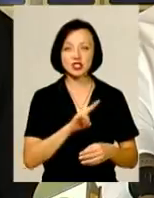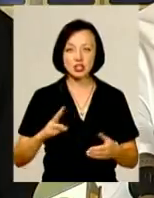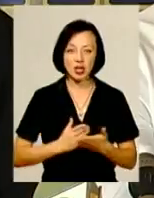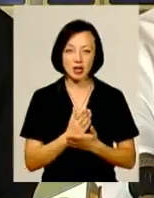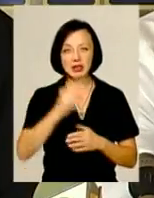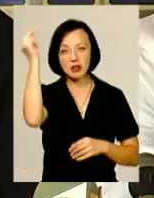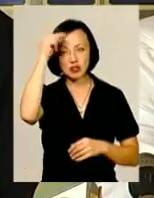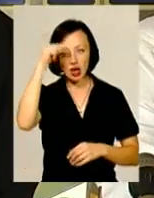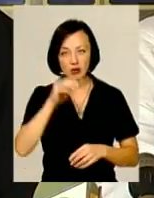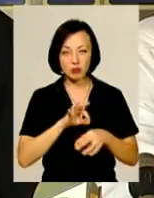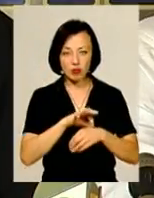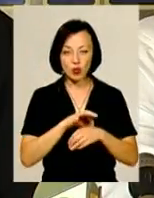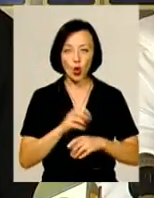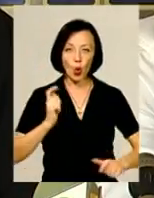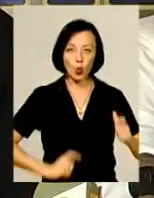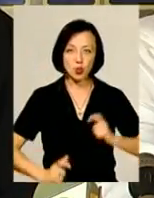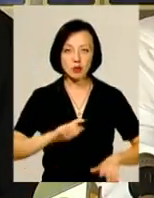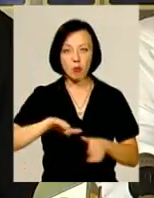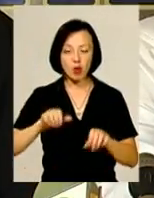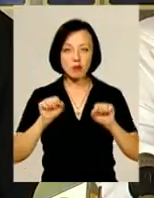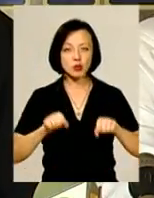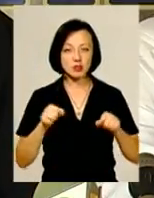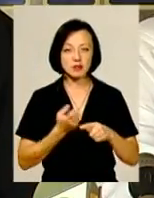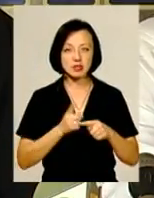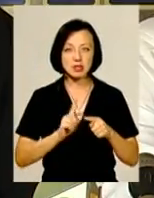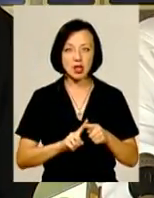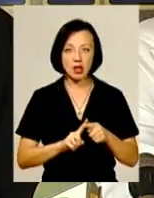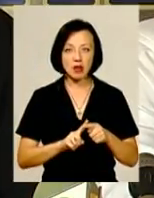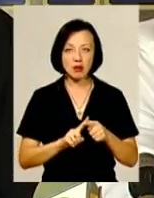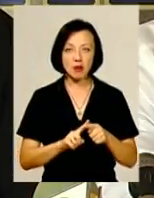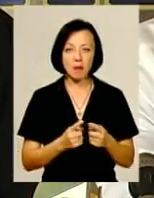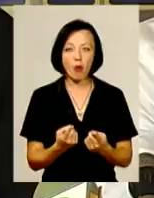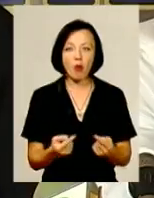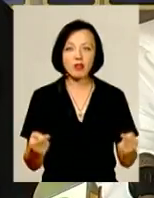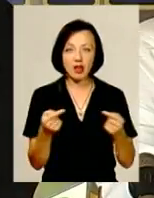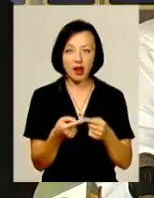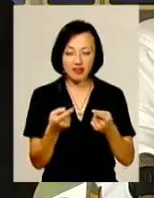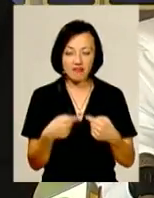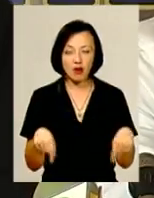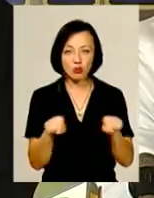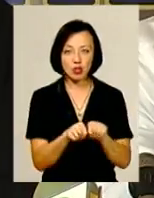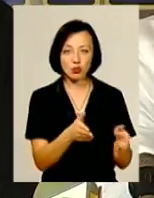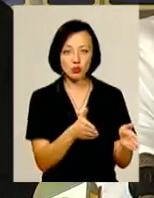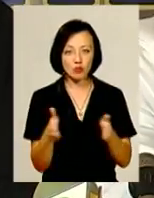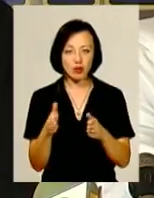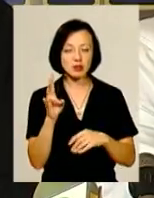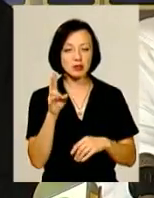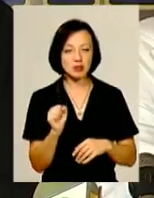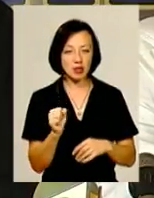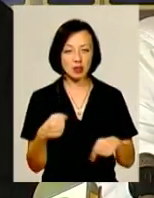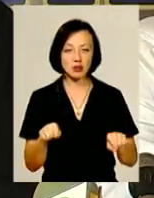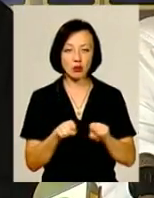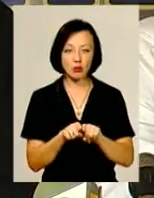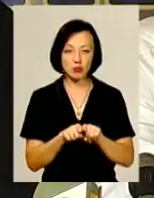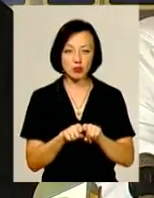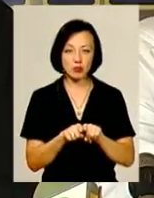начальні семінари, курси, потім, можливо, це виліться в конкретний факультет, навіть для того, щоб їх готувати на такому